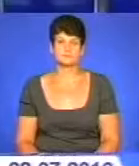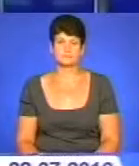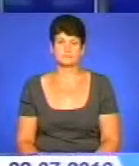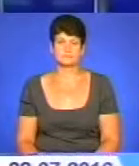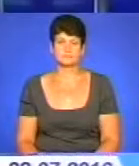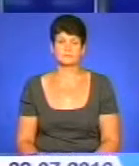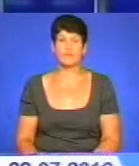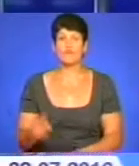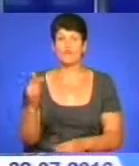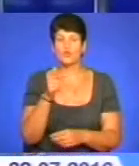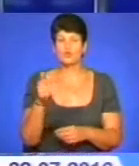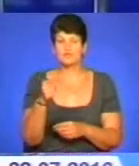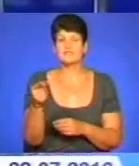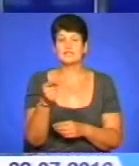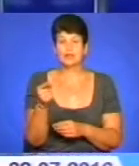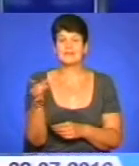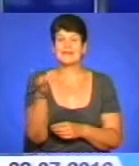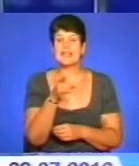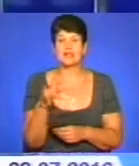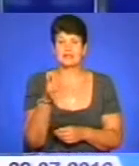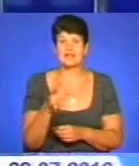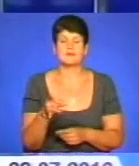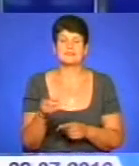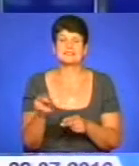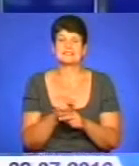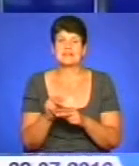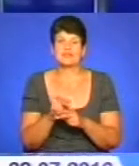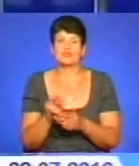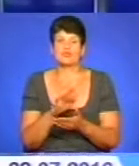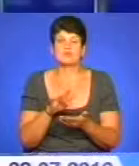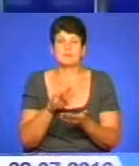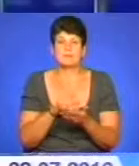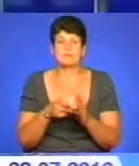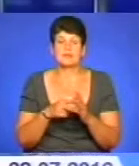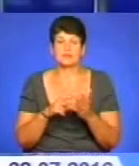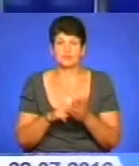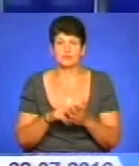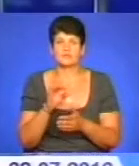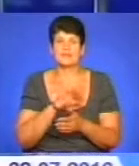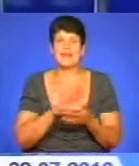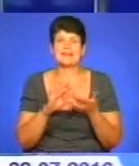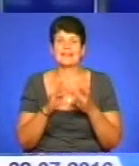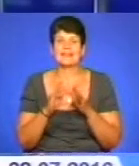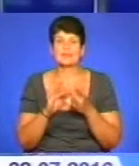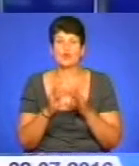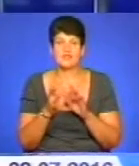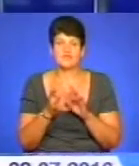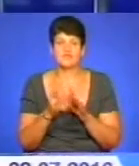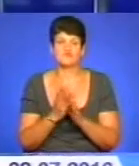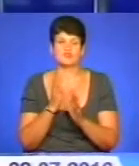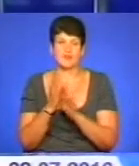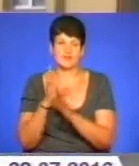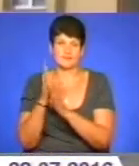У грудні в Тернопільському регіональному сервісному центрі планують запровадити електронні черги. Далі у сюжеті.